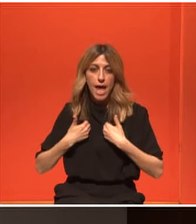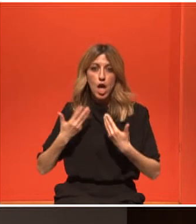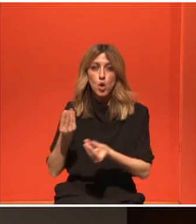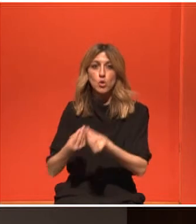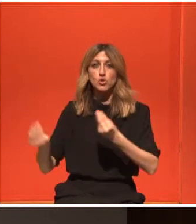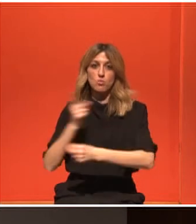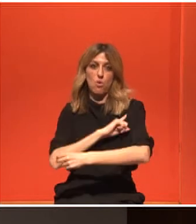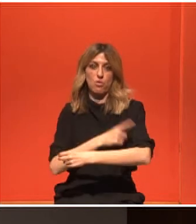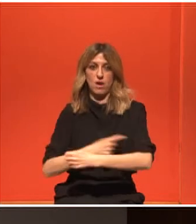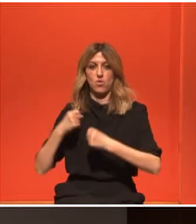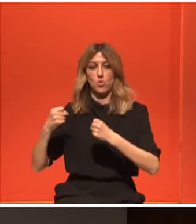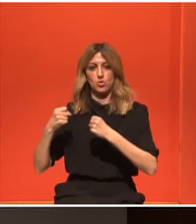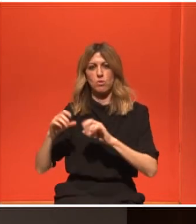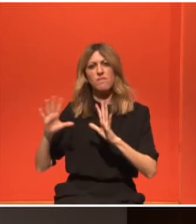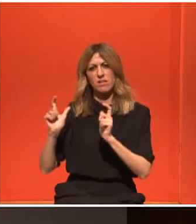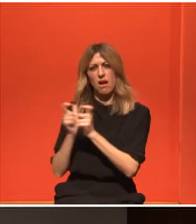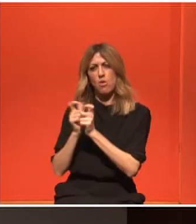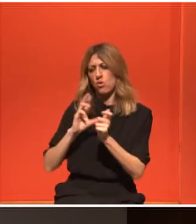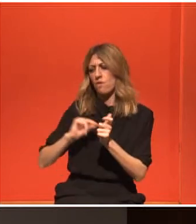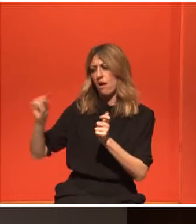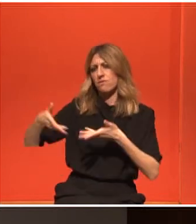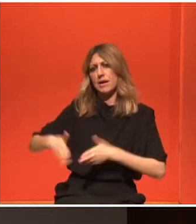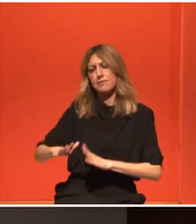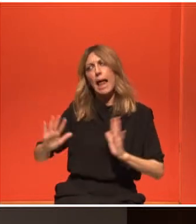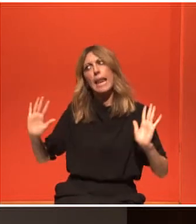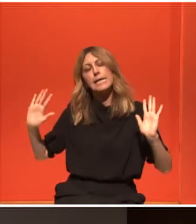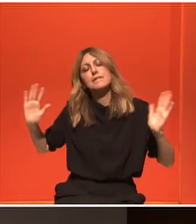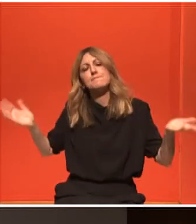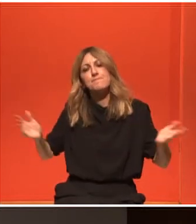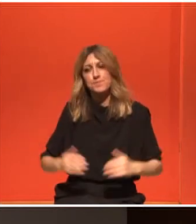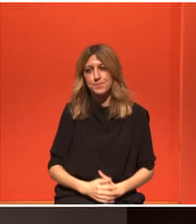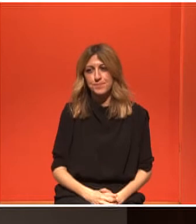Αν μπορώ να βοηθήσω λιγάκι βιβλιογραφικά... Κοιμισμένο κότρονα της μάνης.